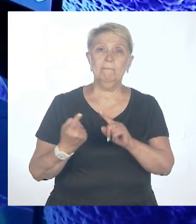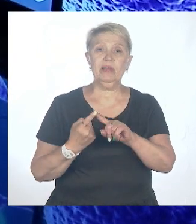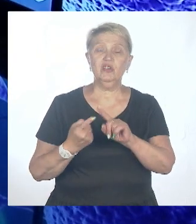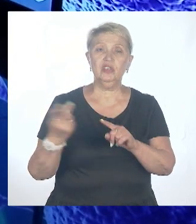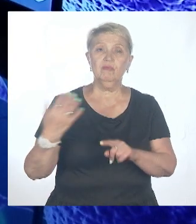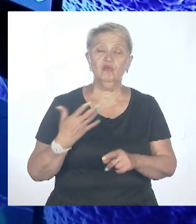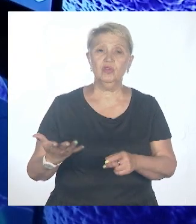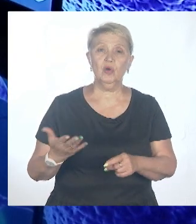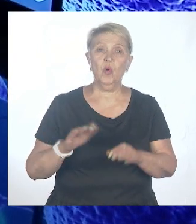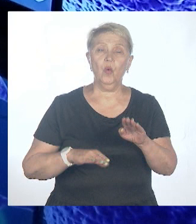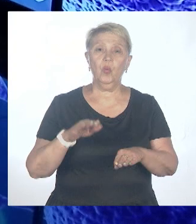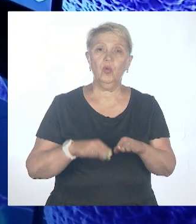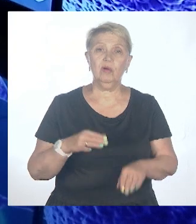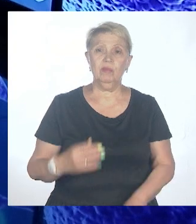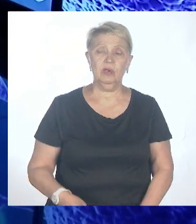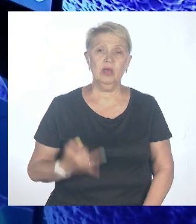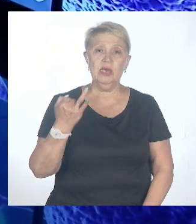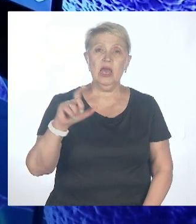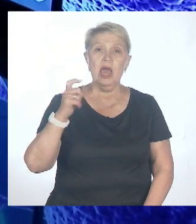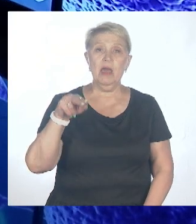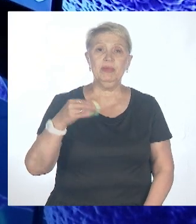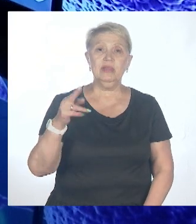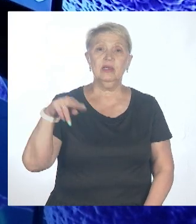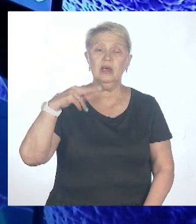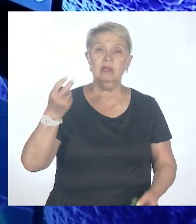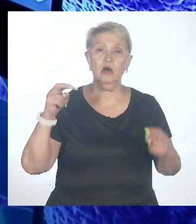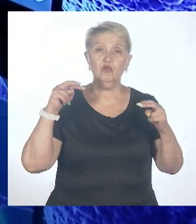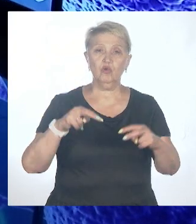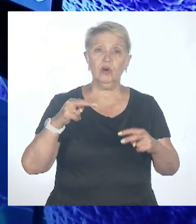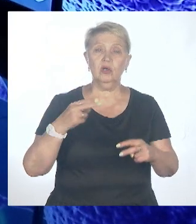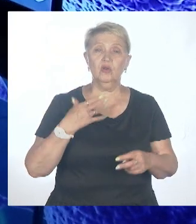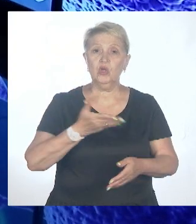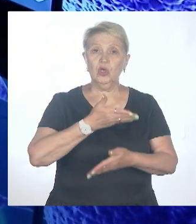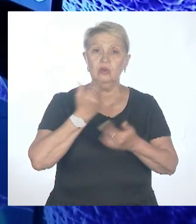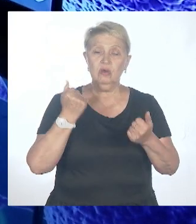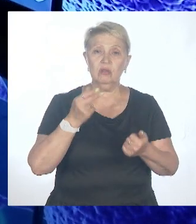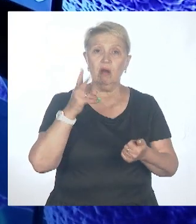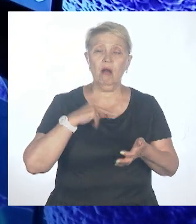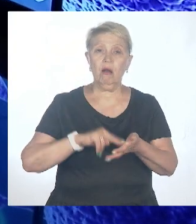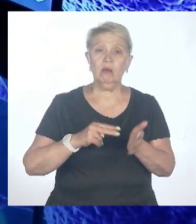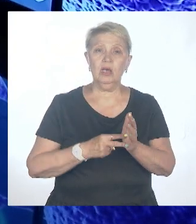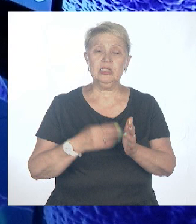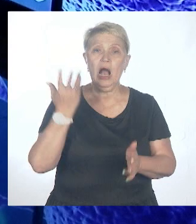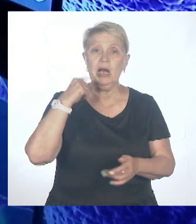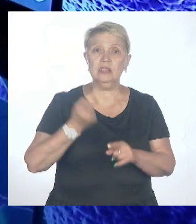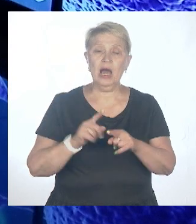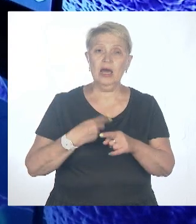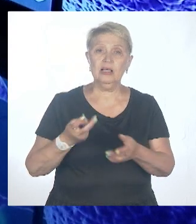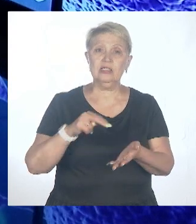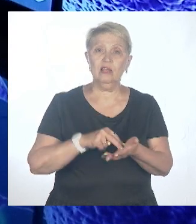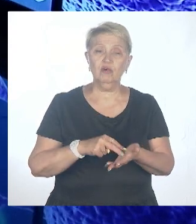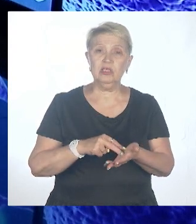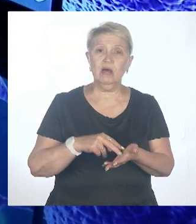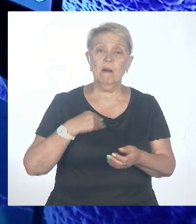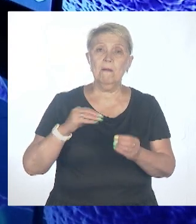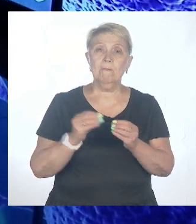Эпиднадзор в некоторых странах вообще отсутствует полностью, как класс. И когда это становится проблемой мира, мир